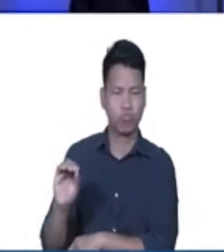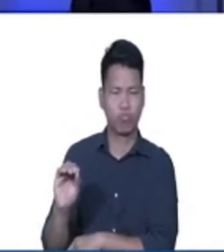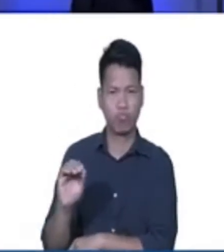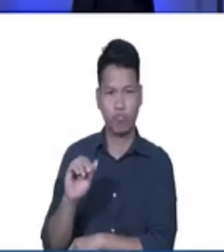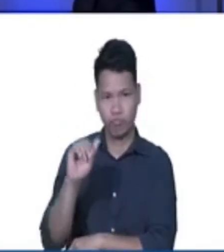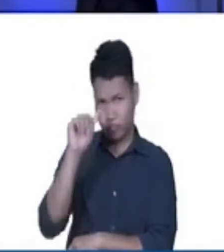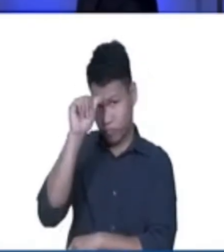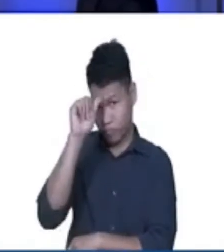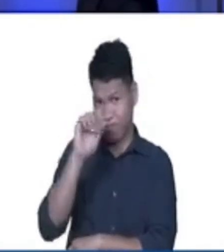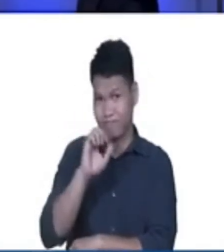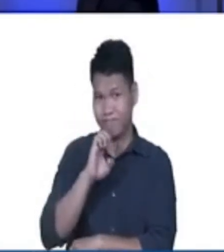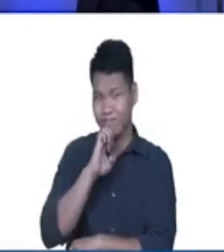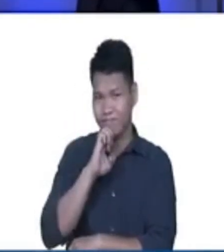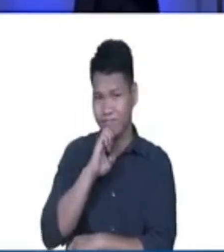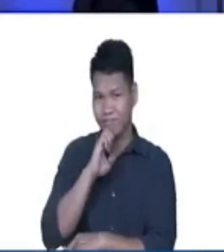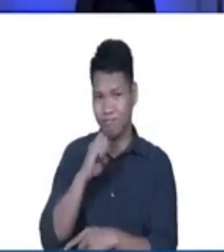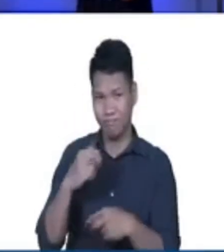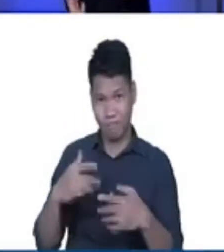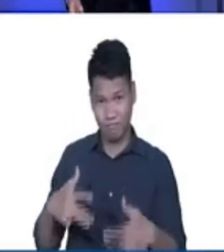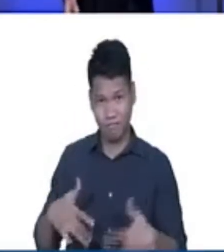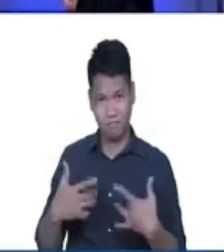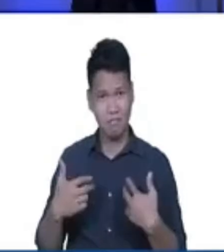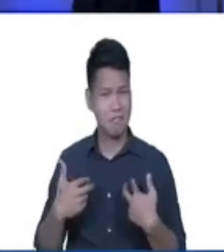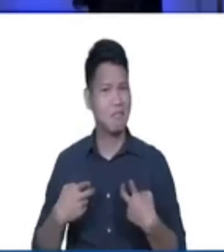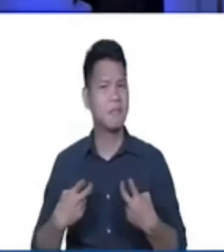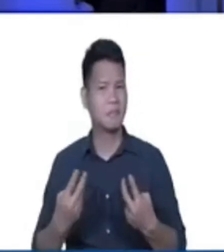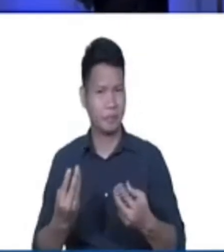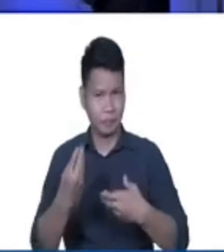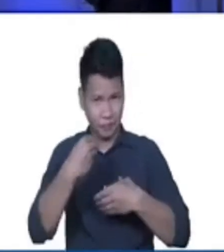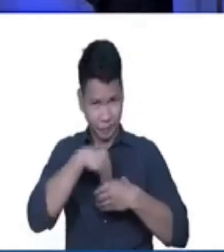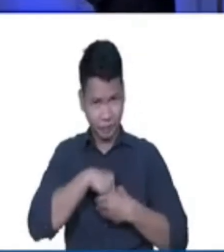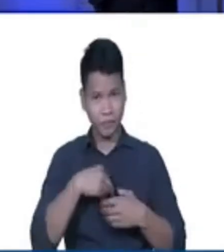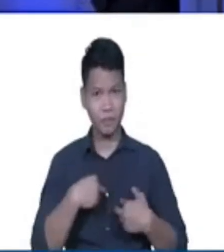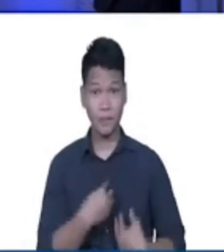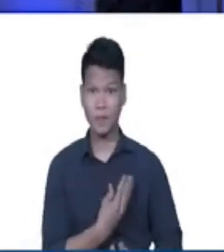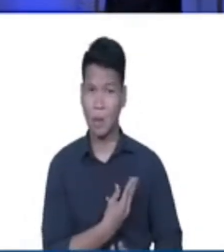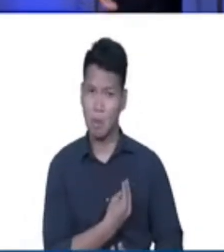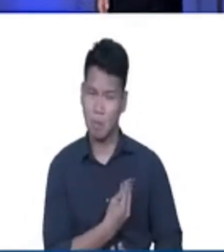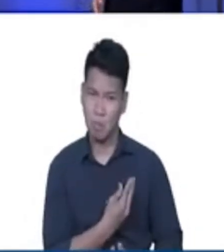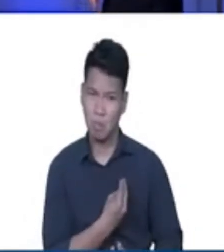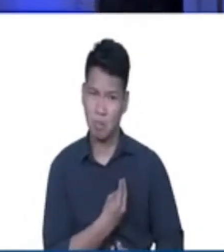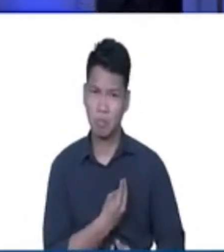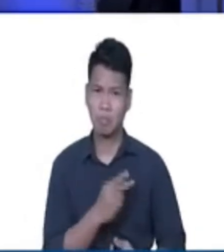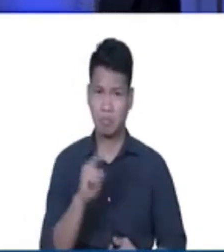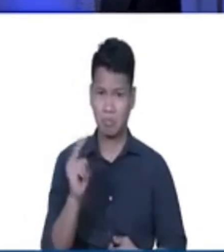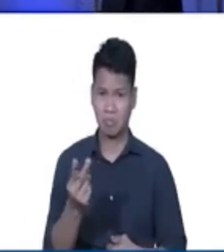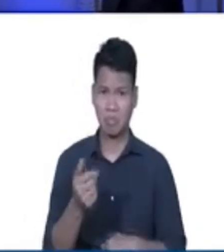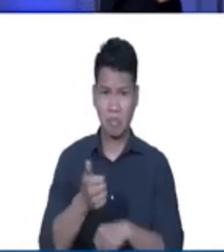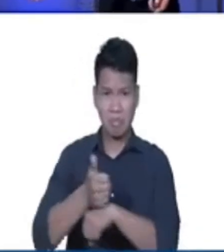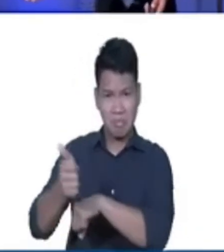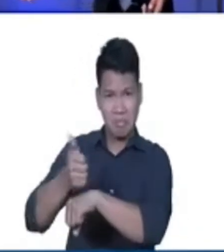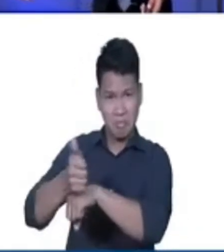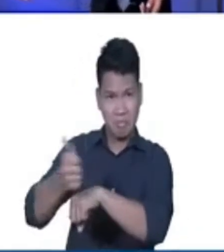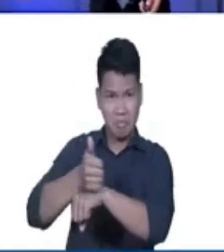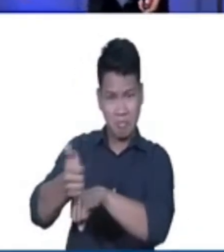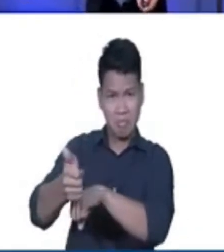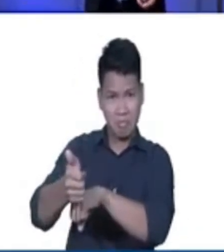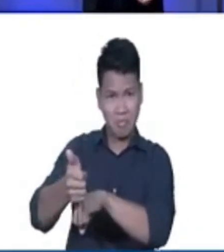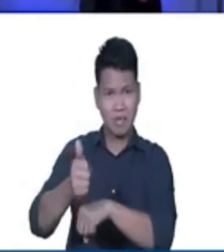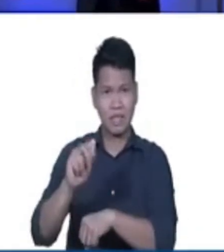po natin guilt, second, blame, third, disease,